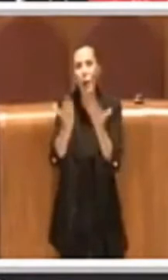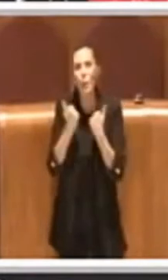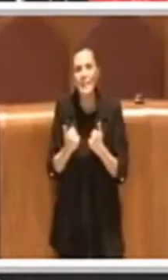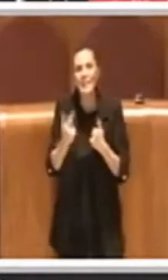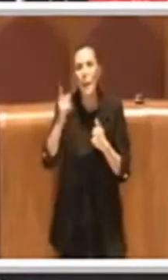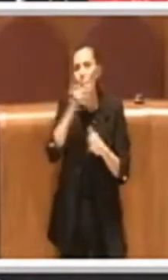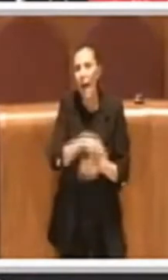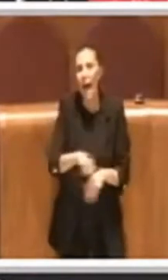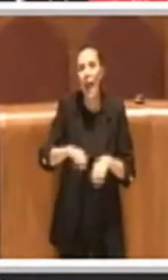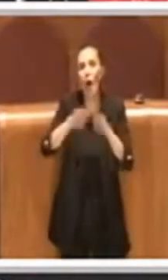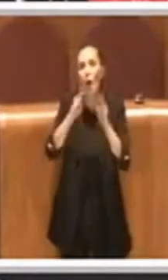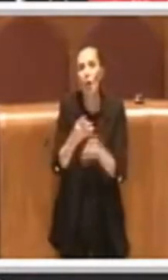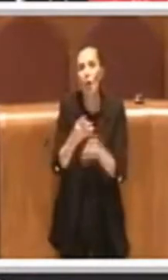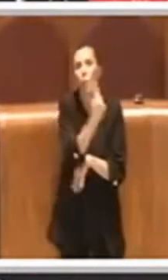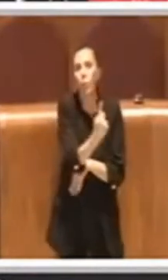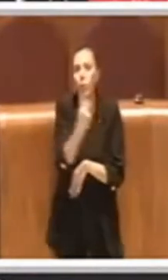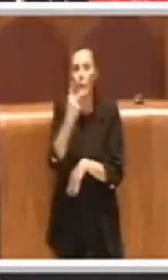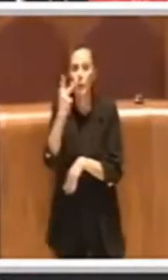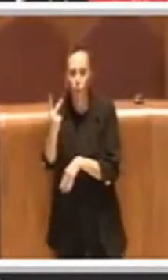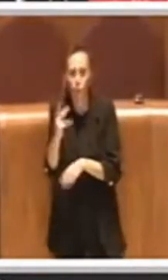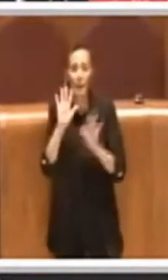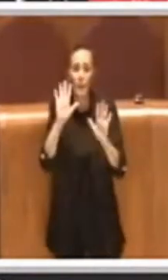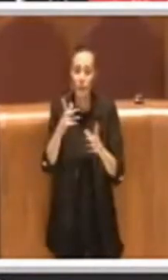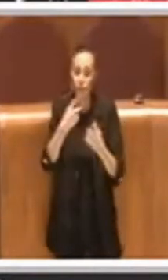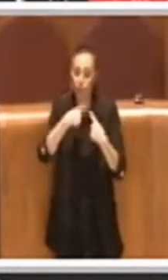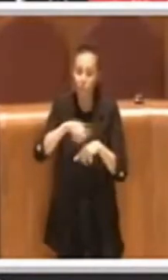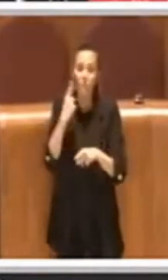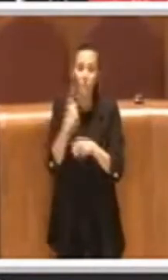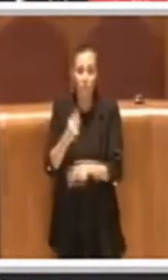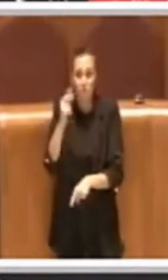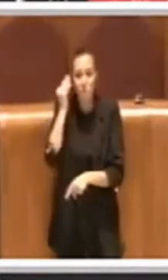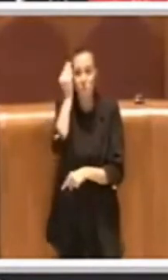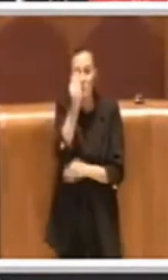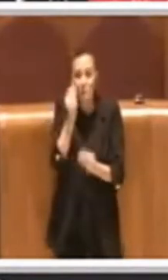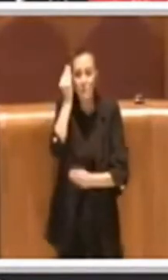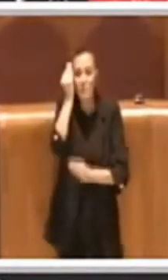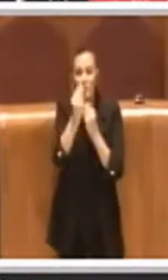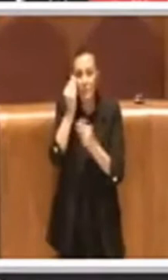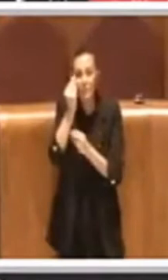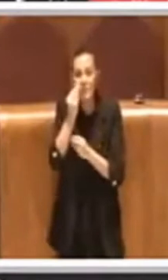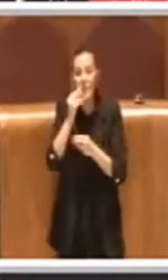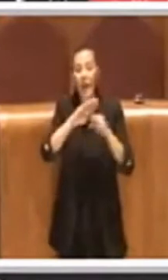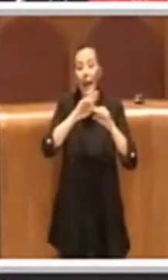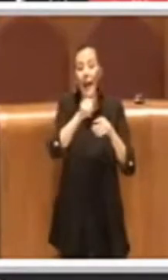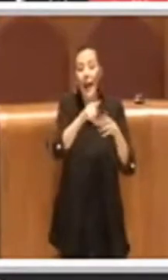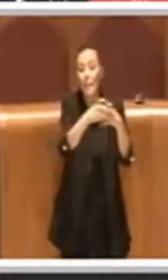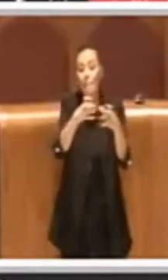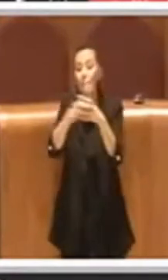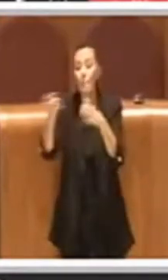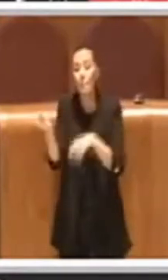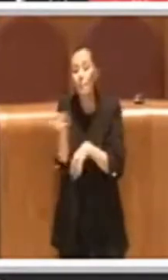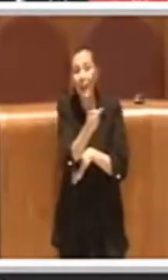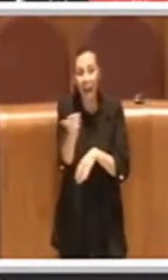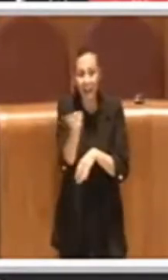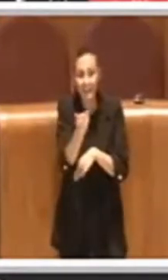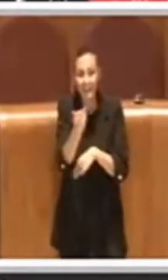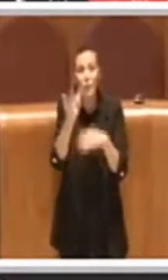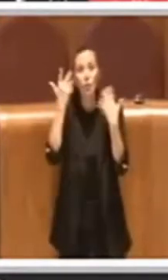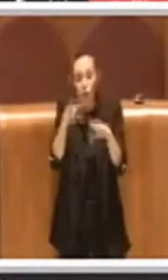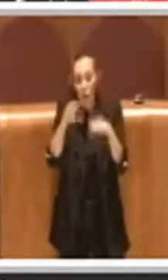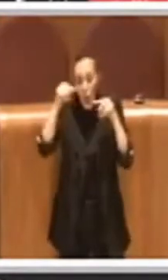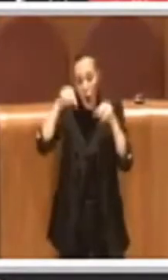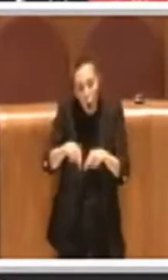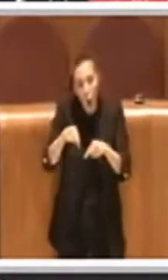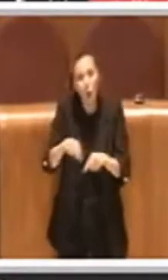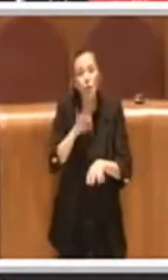di Malagrotta 1 e 2. Allora, noi dobbiamo pensare che in realtà questi impianti già oggi trattano i